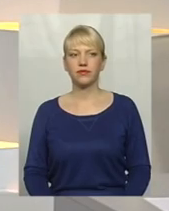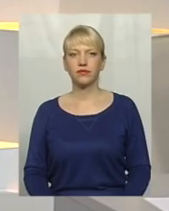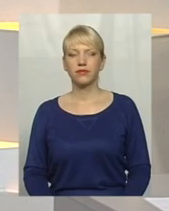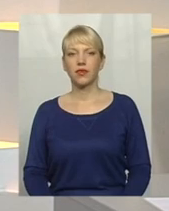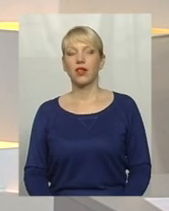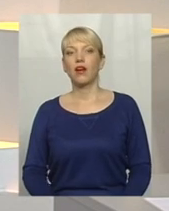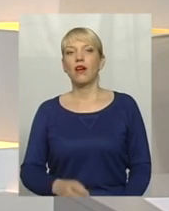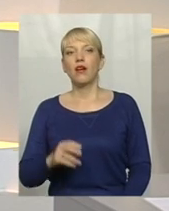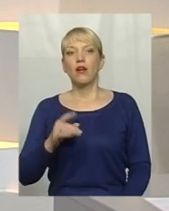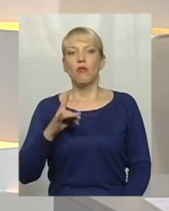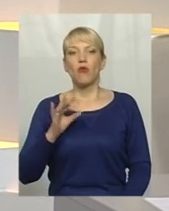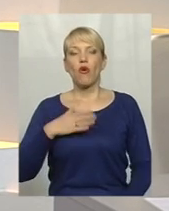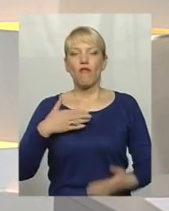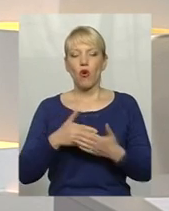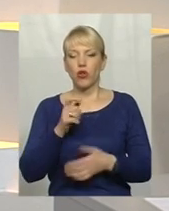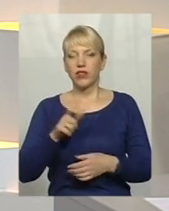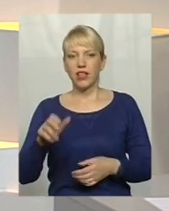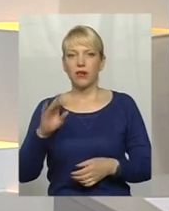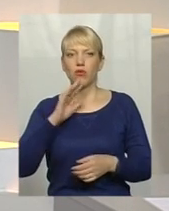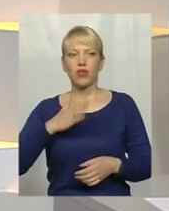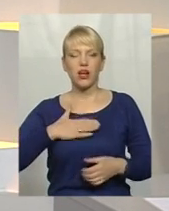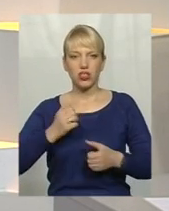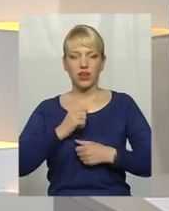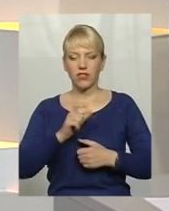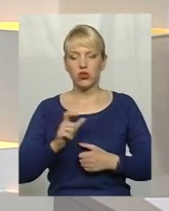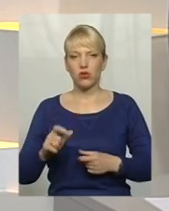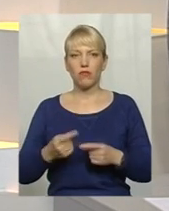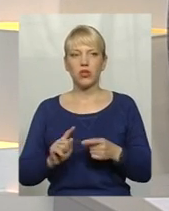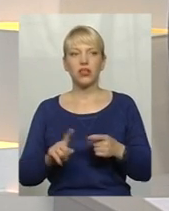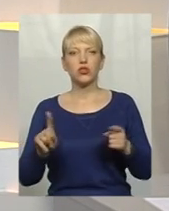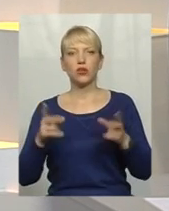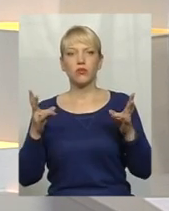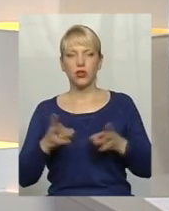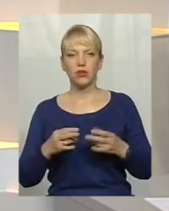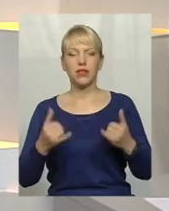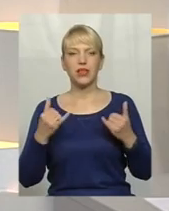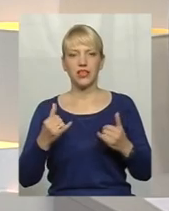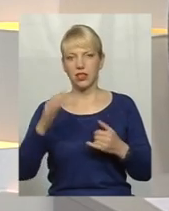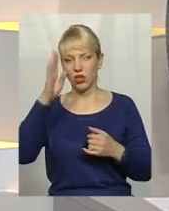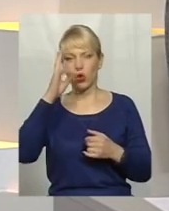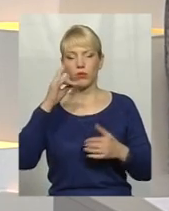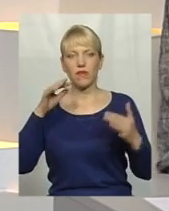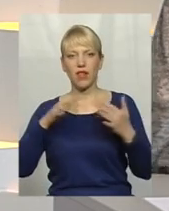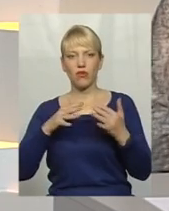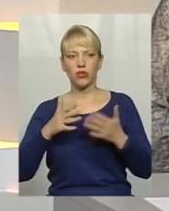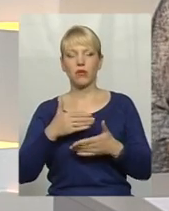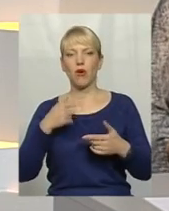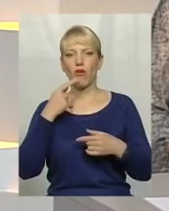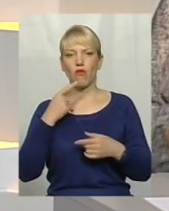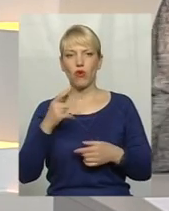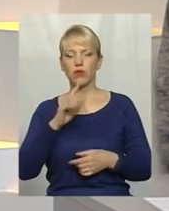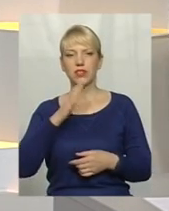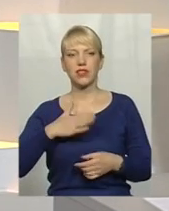Отже, про волонтерів, про наших військових і про те, що потрібно нині хлопцям на фронті. Ми говоримо із